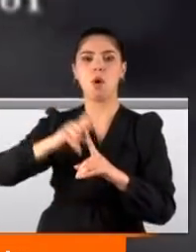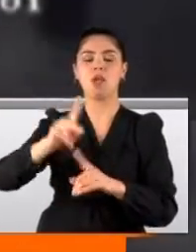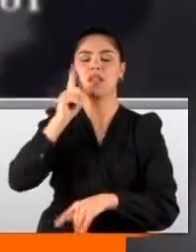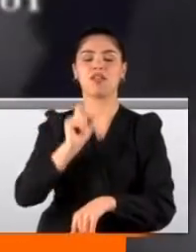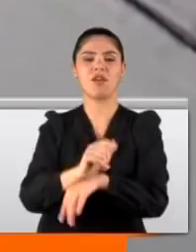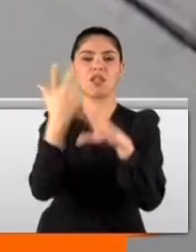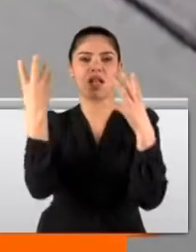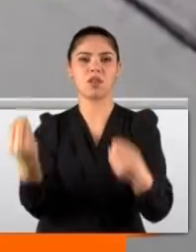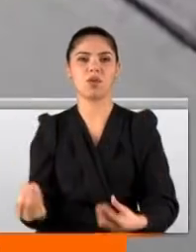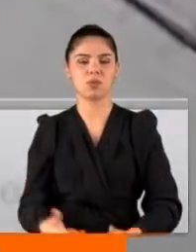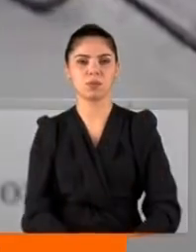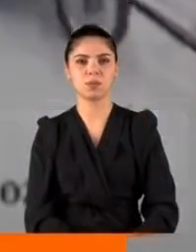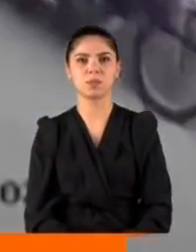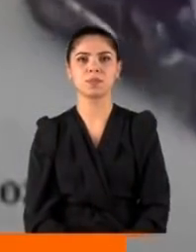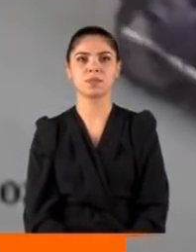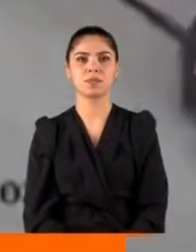gözaltına alındı.